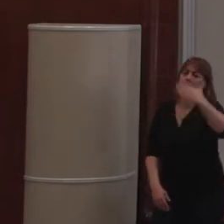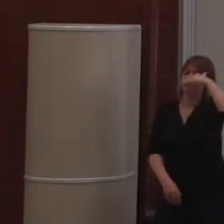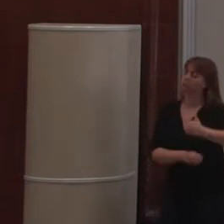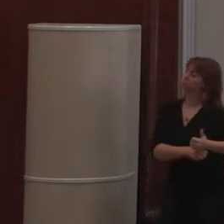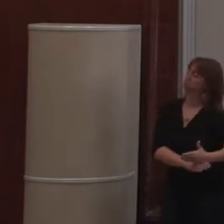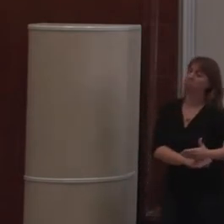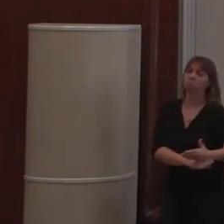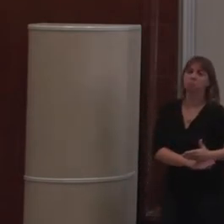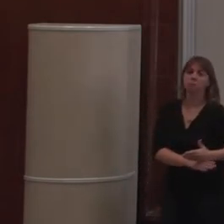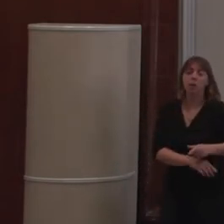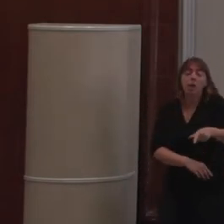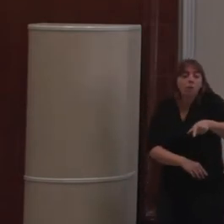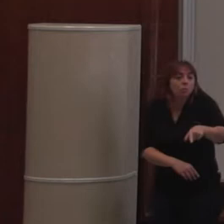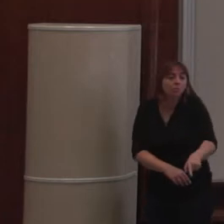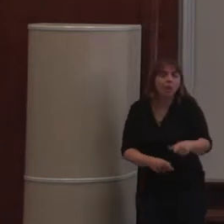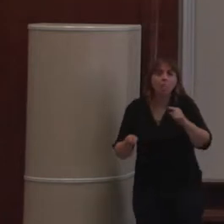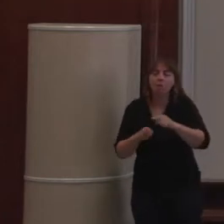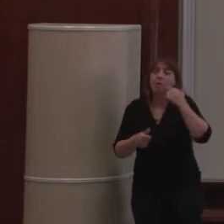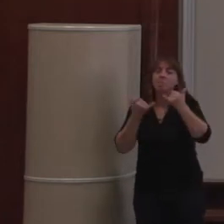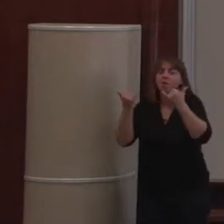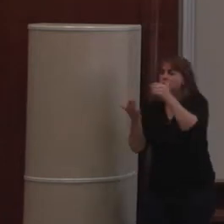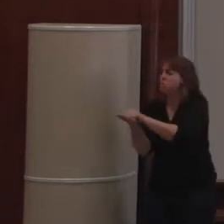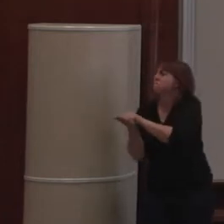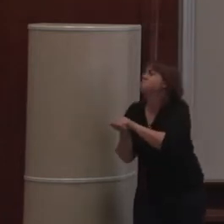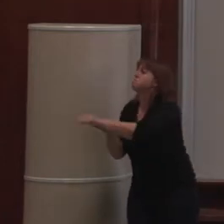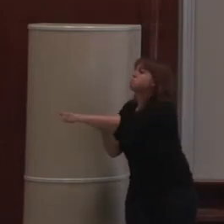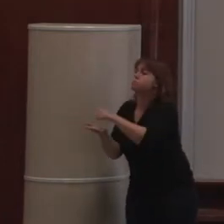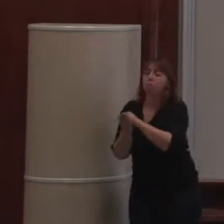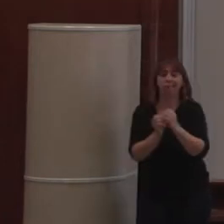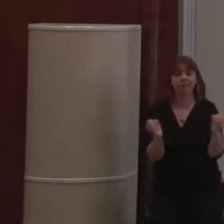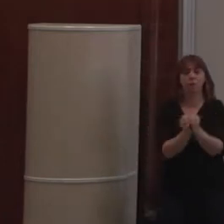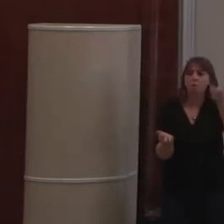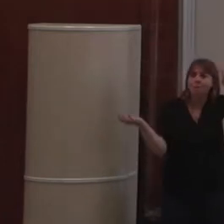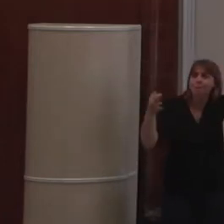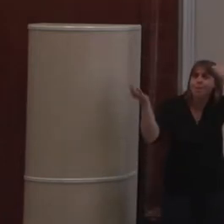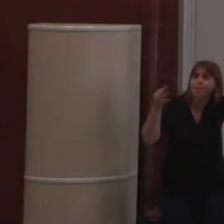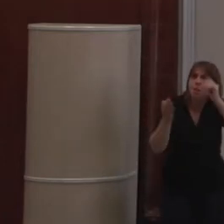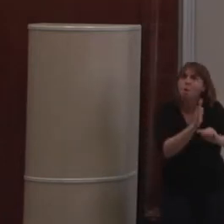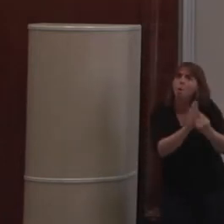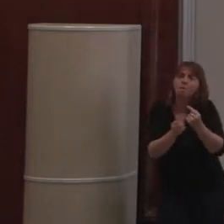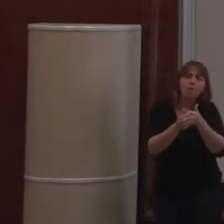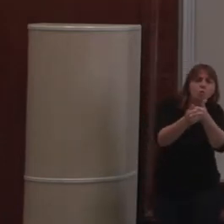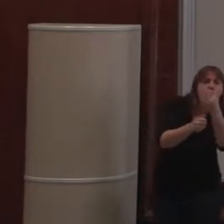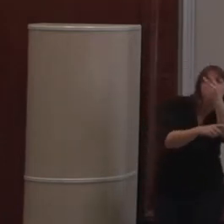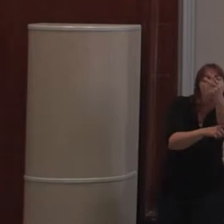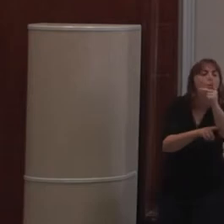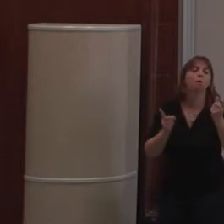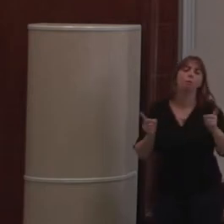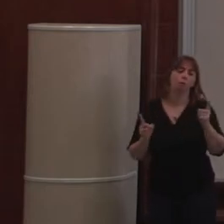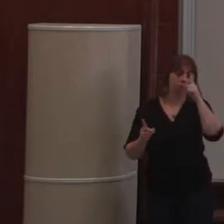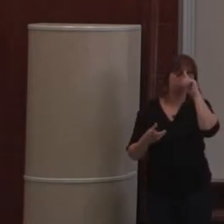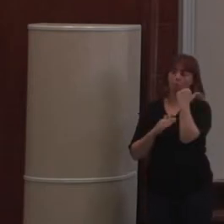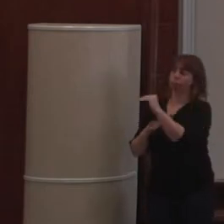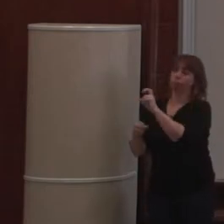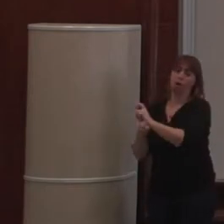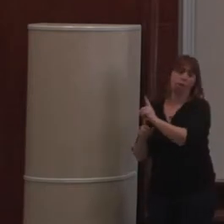très, très grosse valeur qu'on ne reconstruit pas en un instant. Donc, voilà. Voilà pourquoi les CMS sont vieux. Donc, j'ai fait cet aparté sur l'histoire